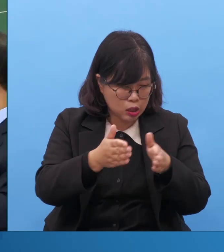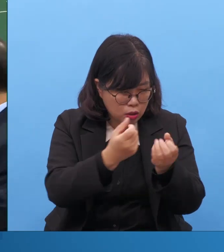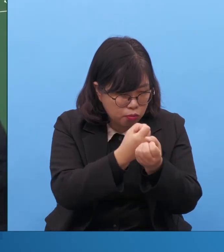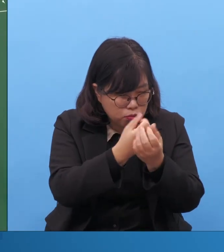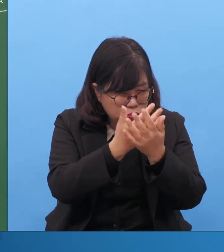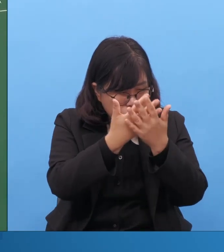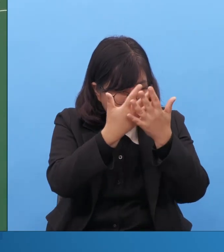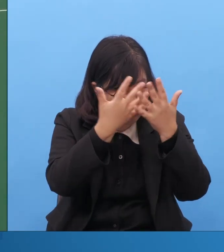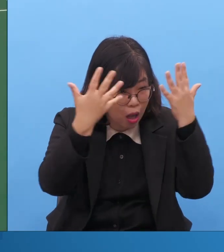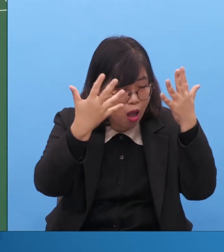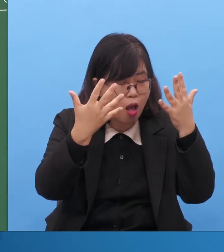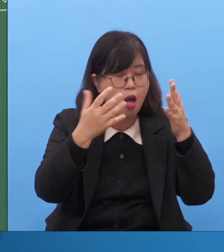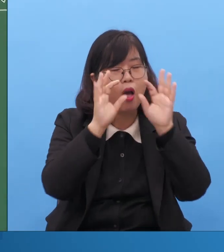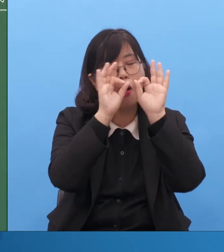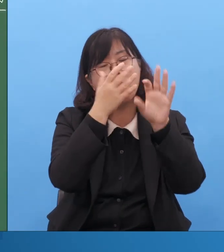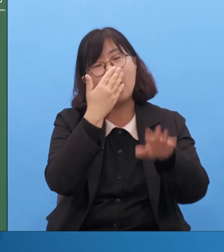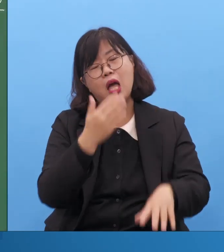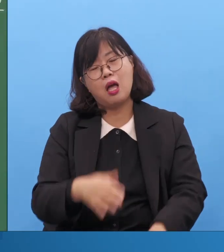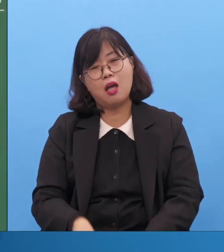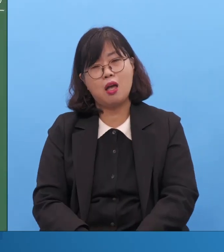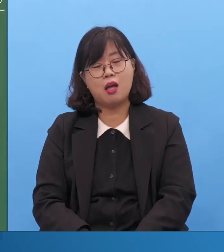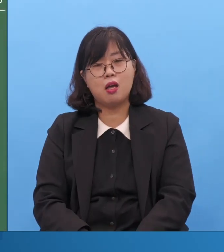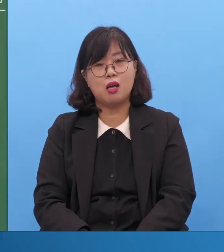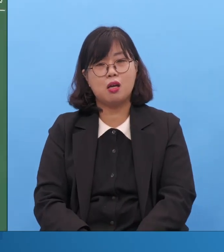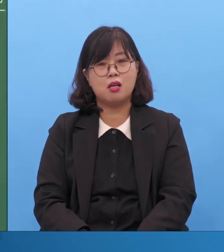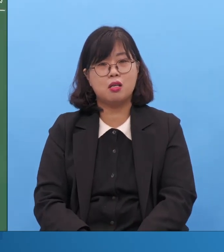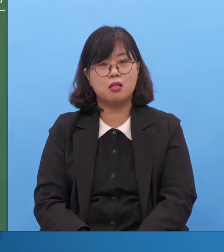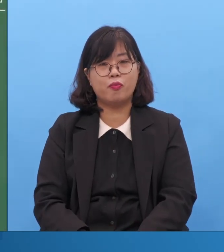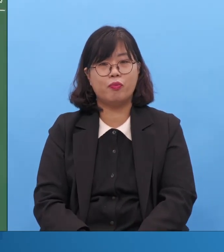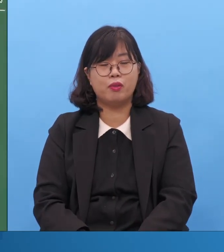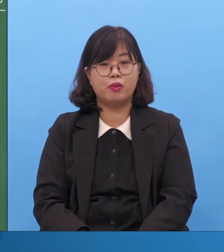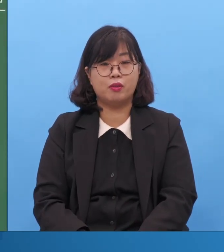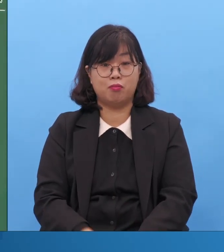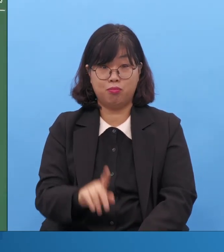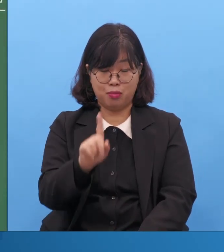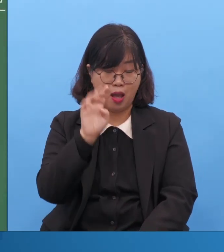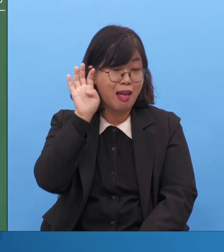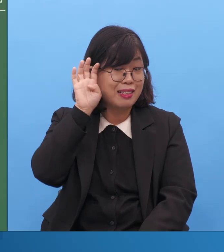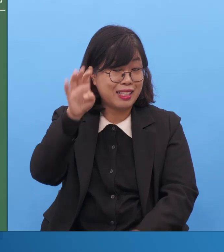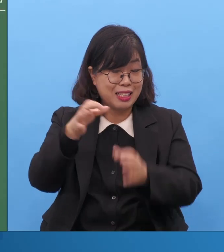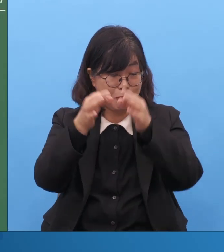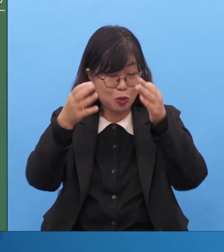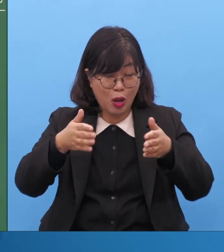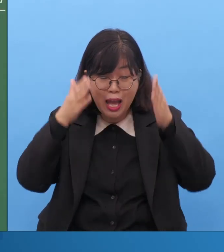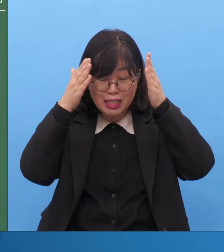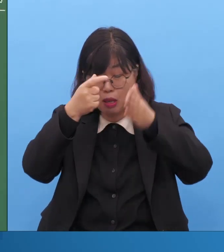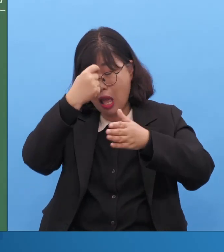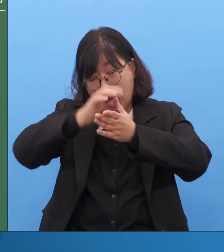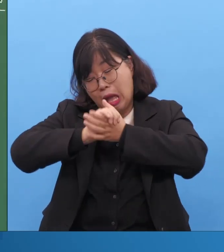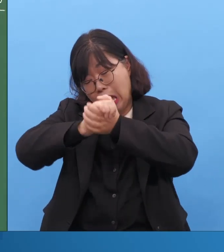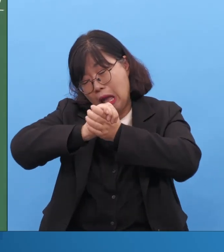그래서 40일을 하는 거지 우리가 어때요? 아무것도 안 하고 40일도 기도만 이 말이 아닙니다 어쩌다 한 번이지